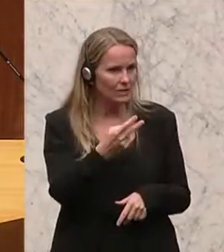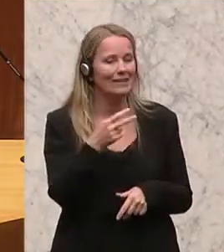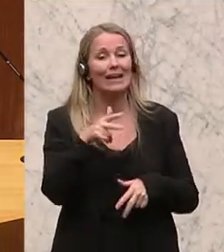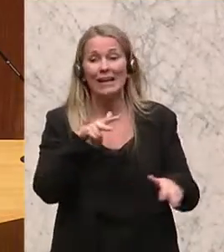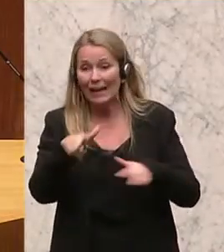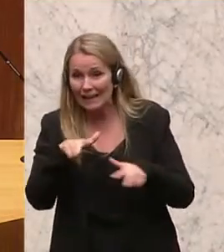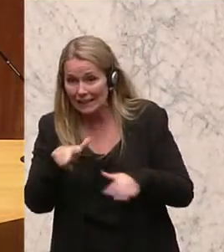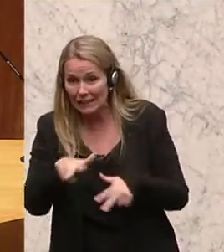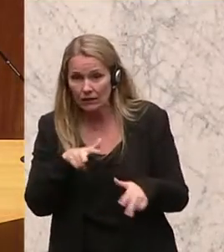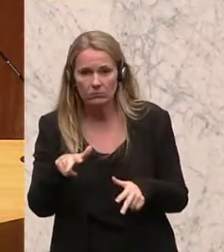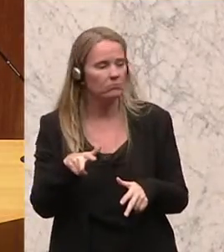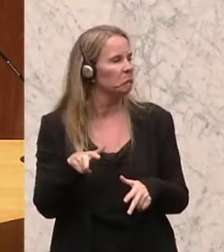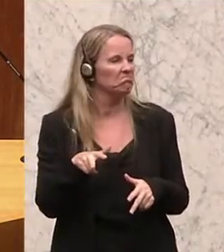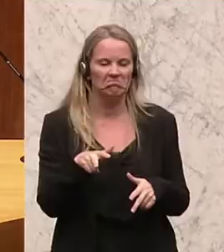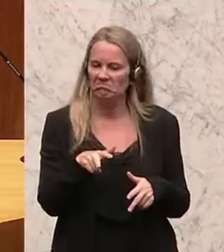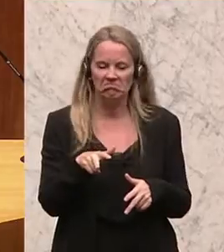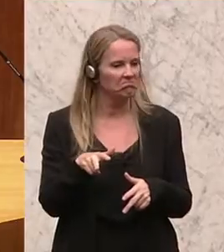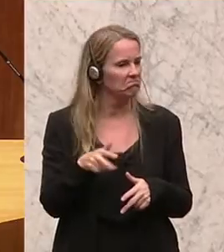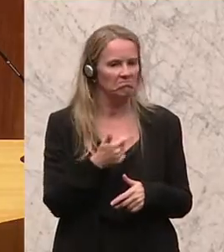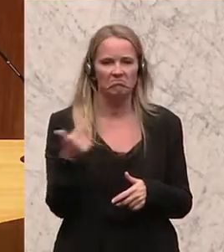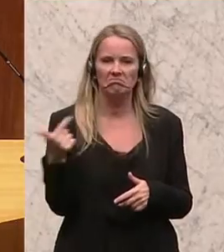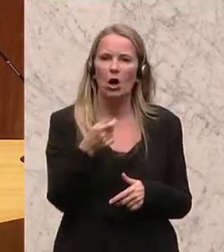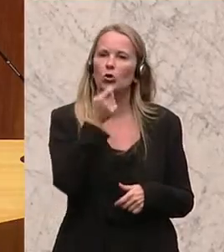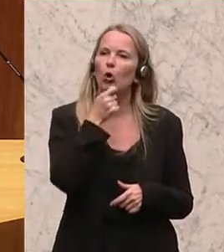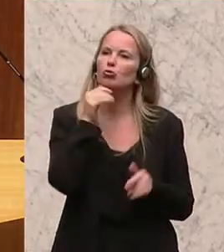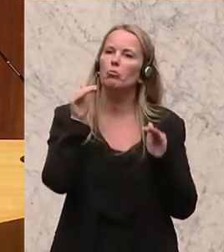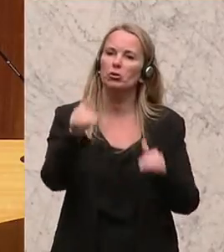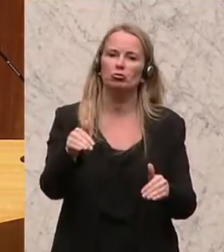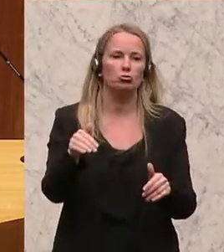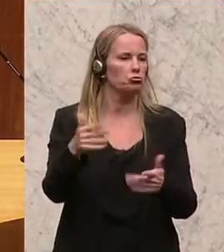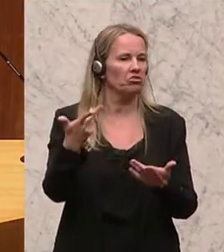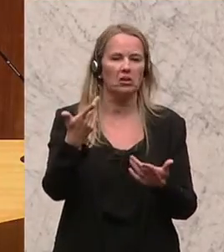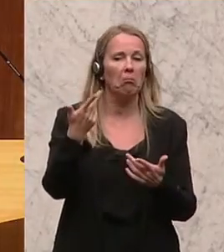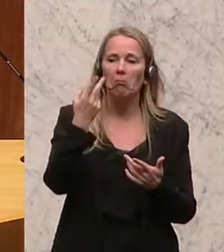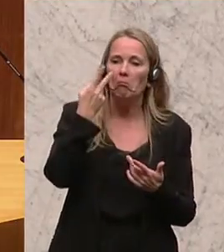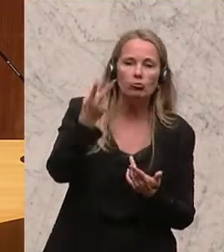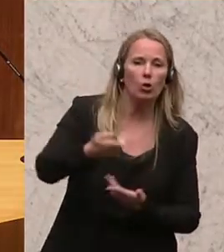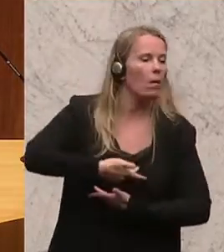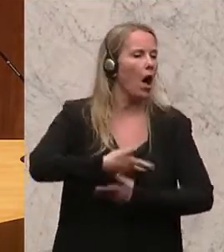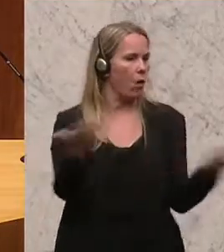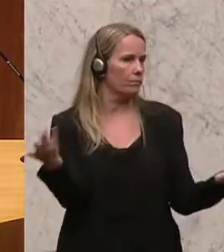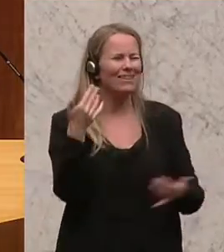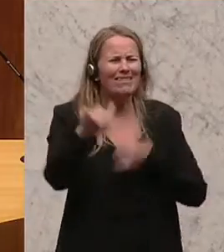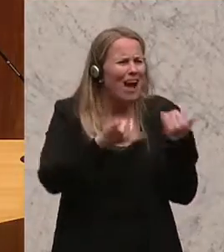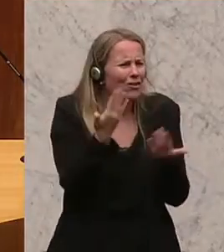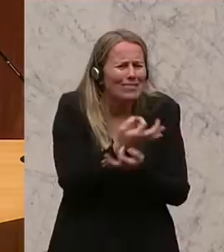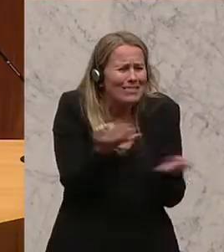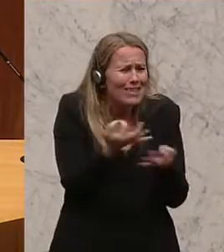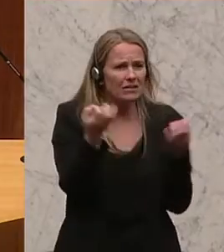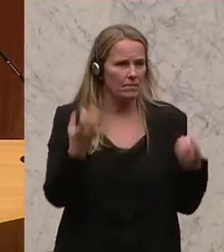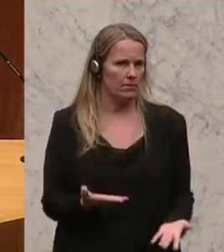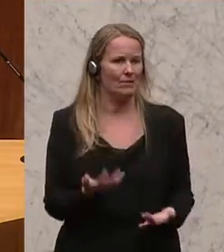Regierung vollkommen den Konsumentenschutz aus den Augen verloren hat. Es passiert seit Jahren nichts.